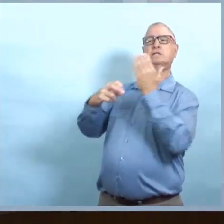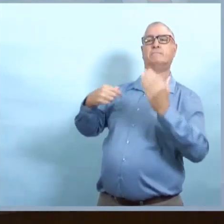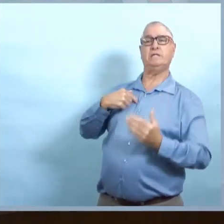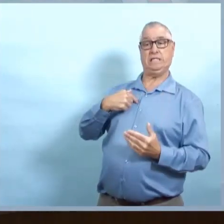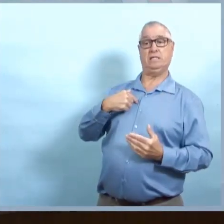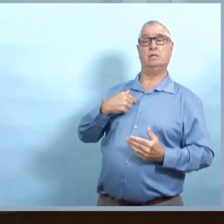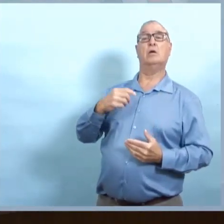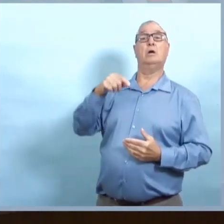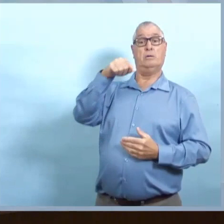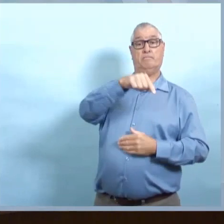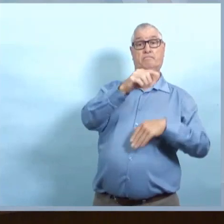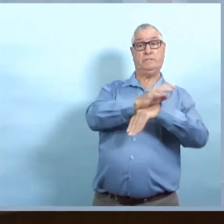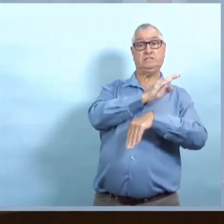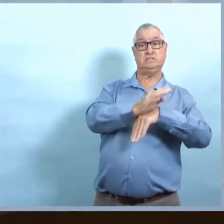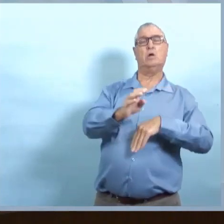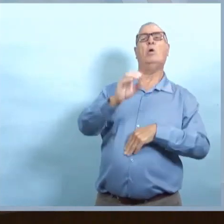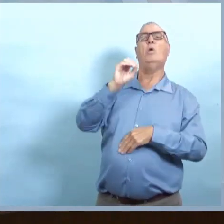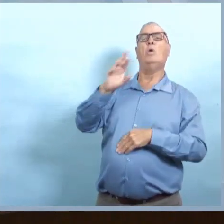si je ne le fais pas,